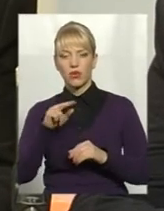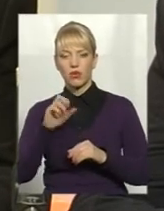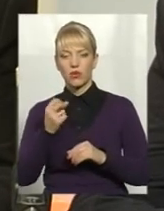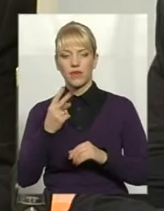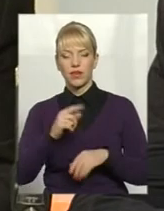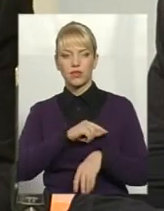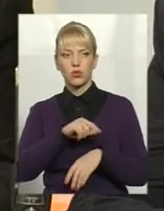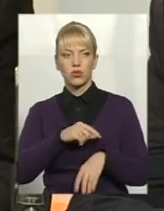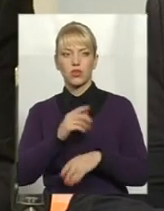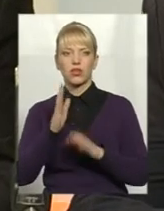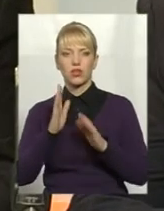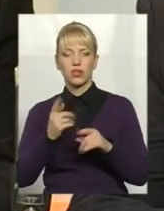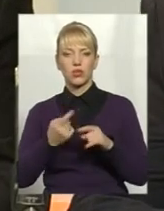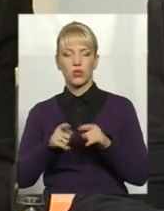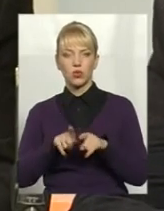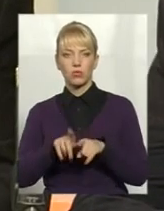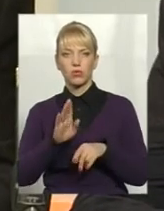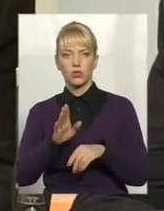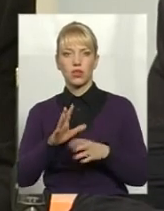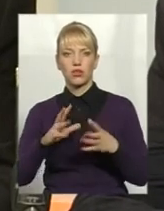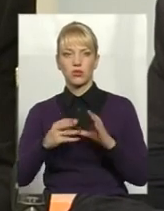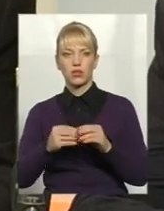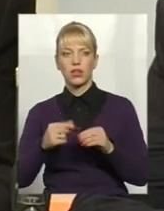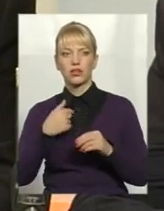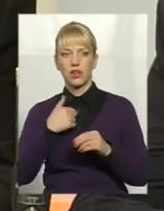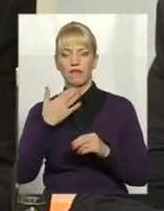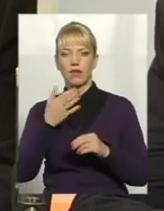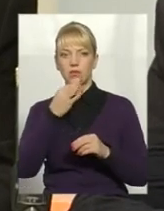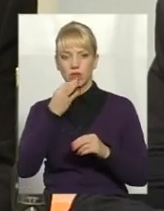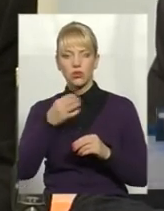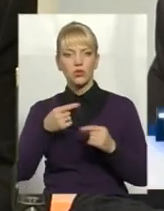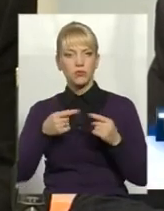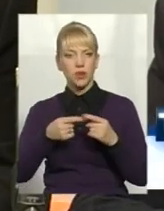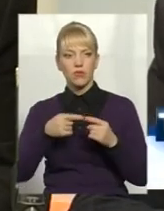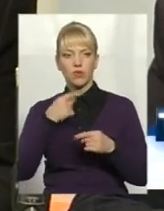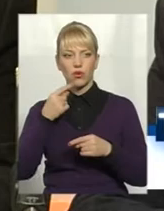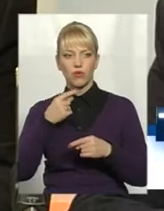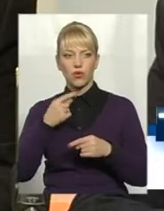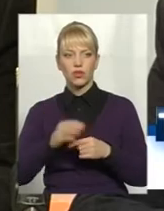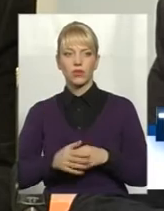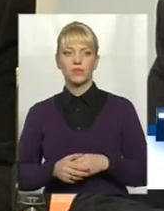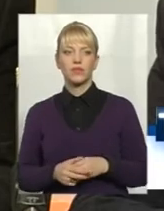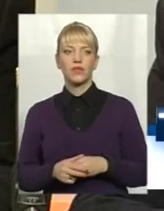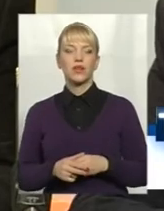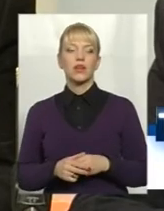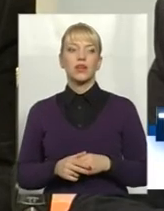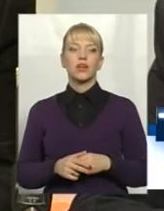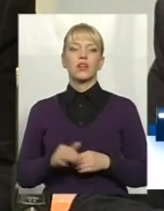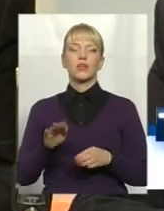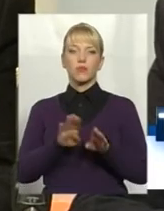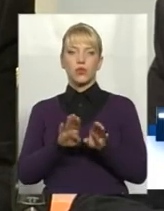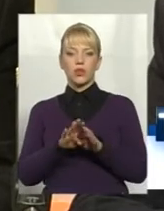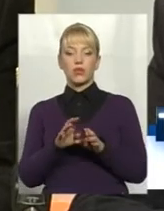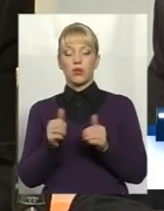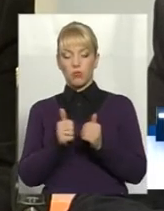Тільки тоді буде результат. Я, власне, скажу, що це дійсно, він віддається повністю робити. І поряд з ним всі остальні теж так